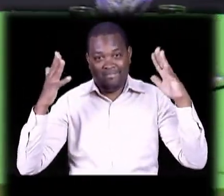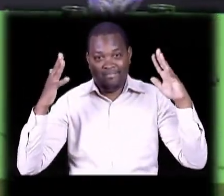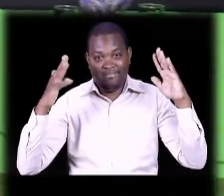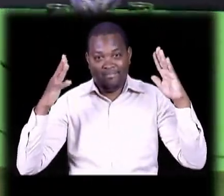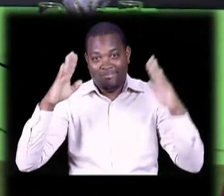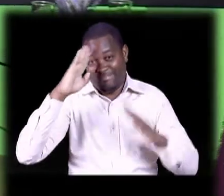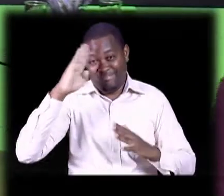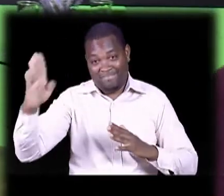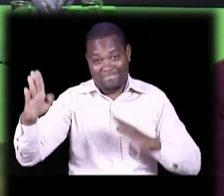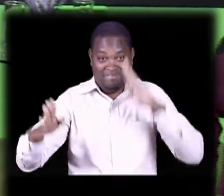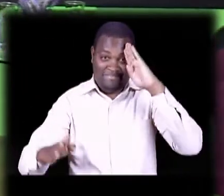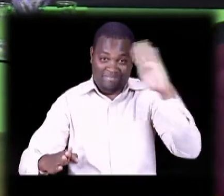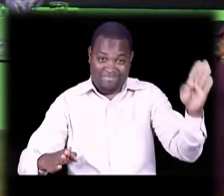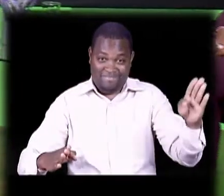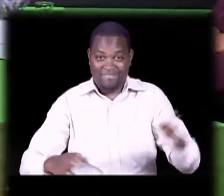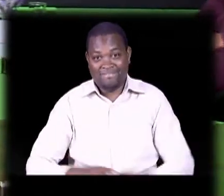Vipi!